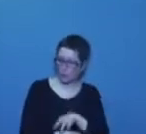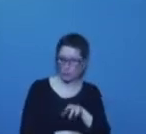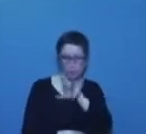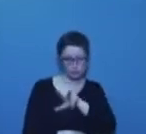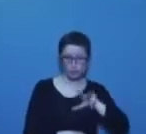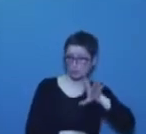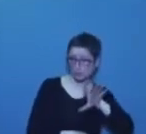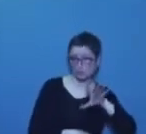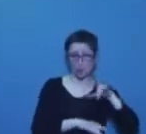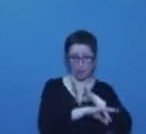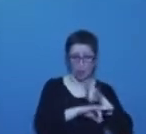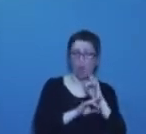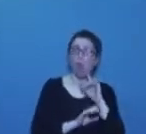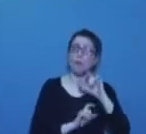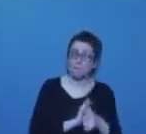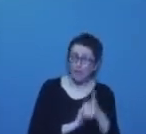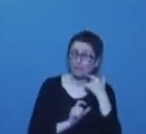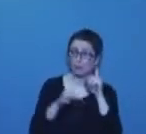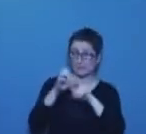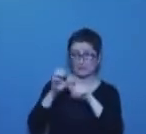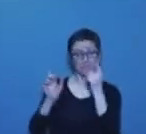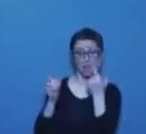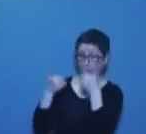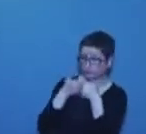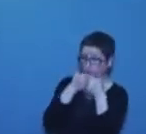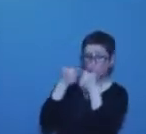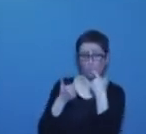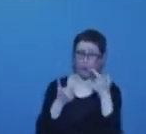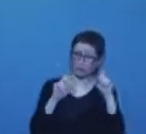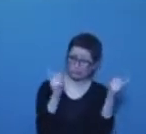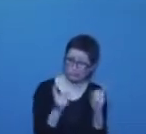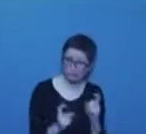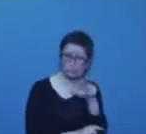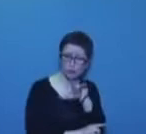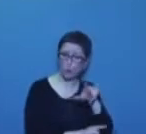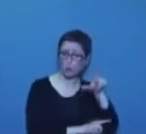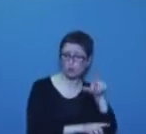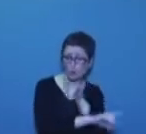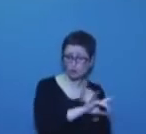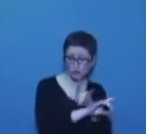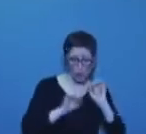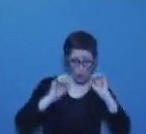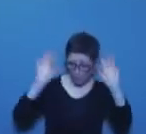32 heures, puisqu'il y a des syndicats qui le demandent. Je ne pas les contre. Je suis plutôt de l'or bord.